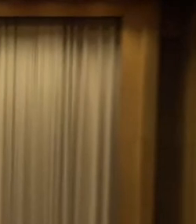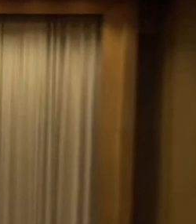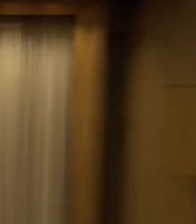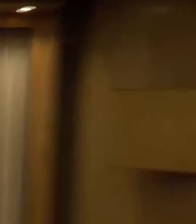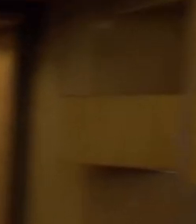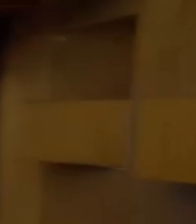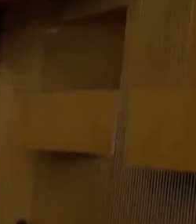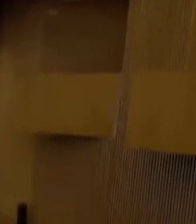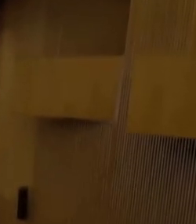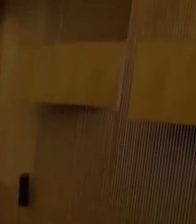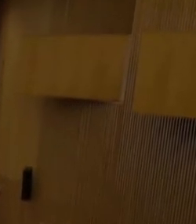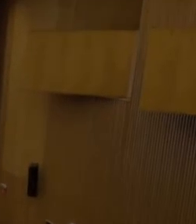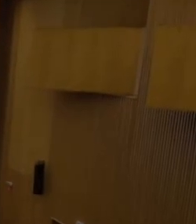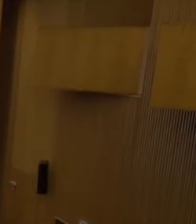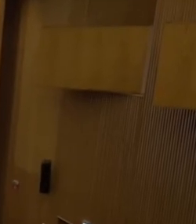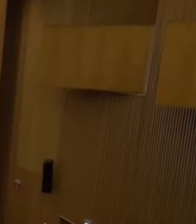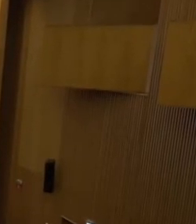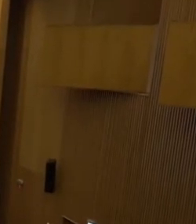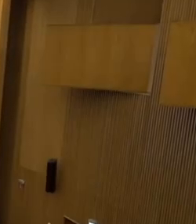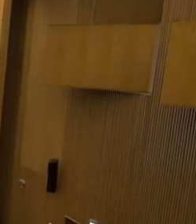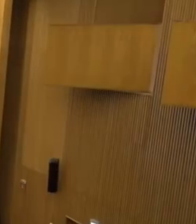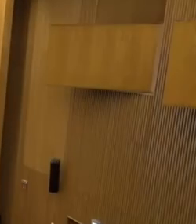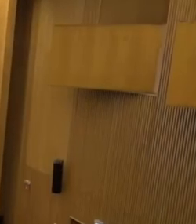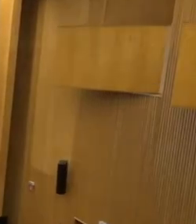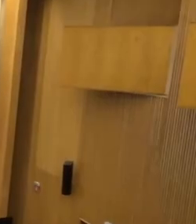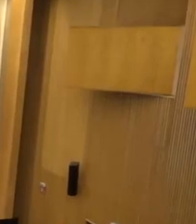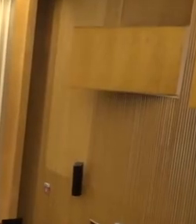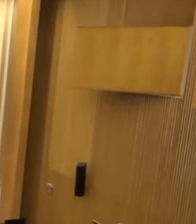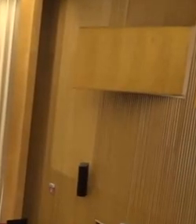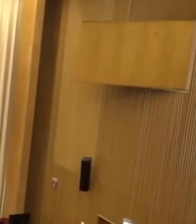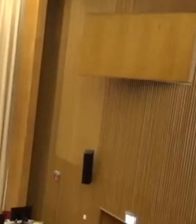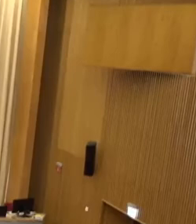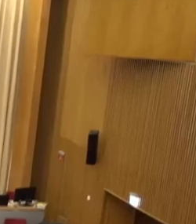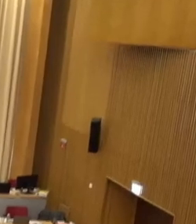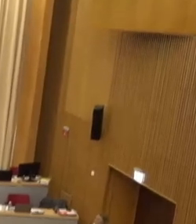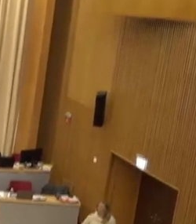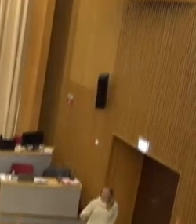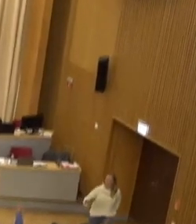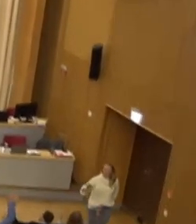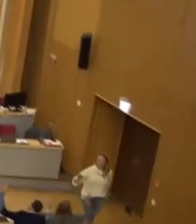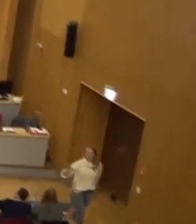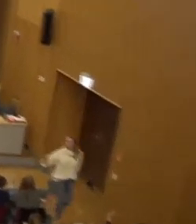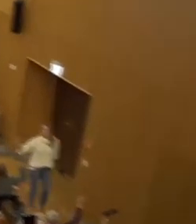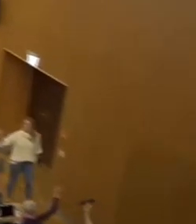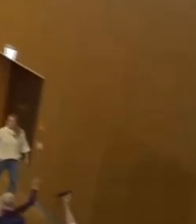wer für diesen Vertagungsantrag geschäftsordnet ist den bitte ich jetzt um das Stimmzeichen